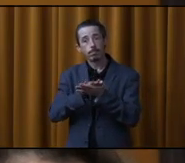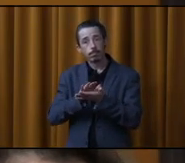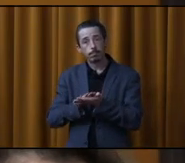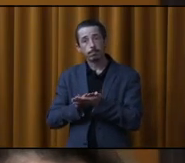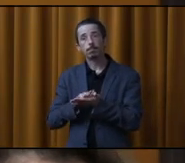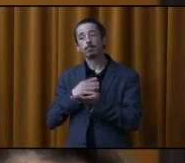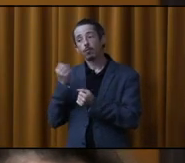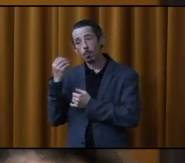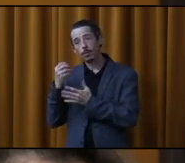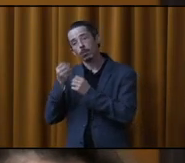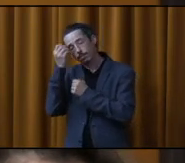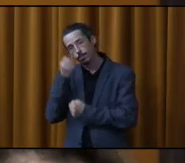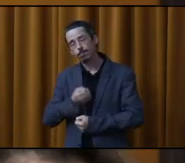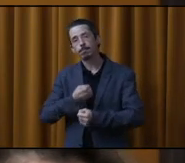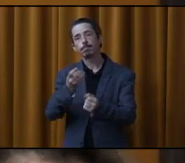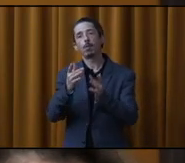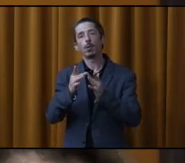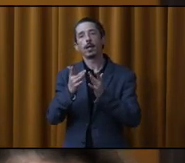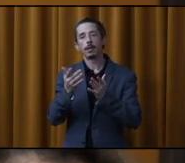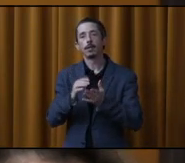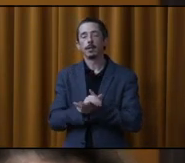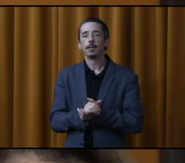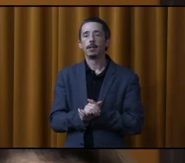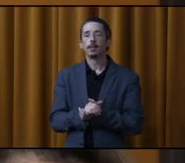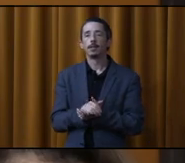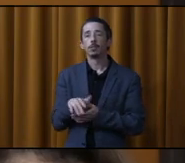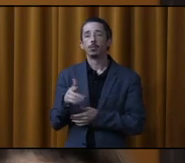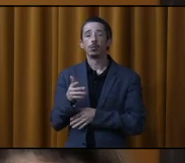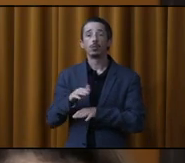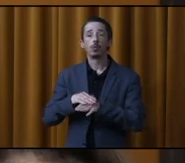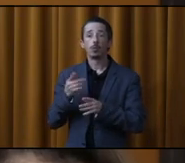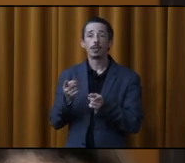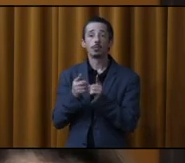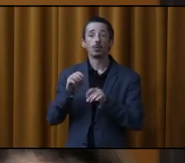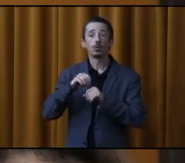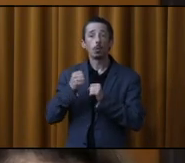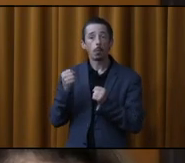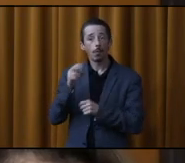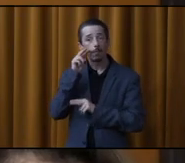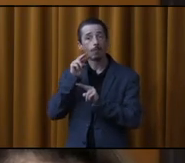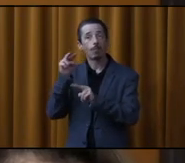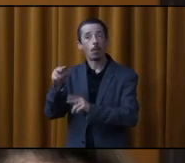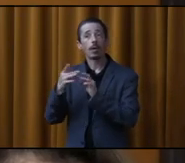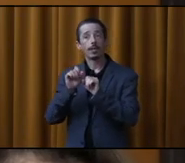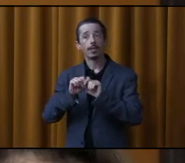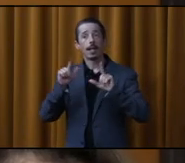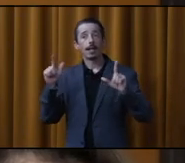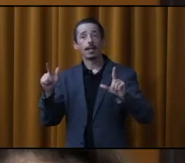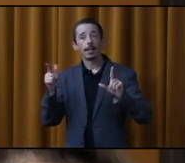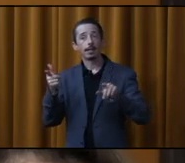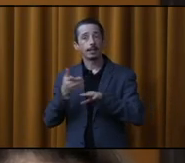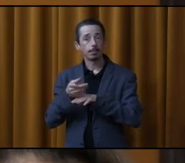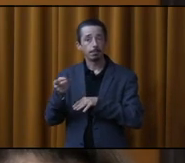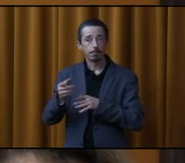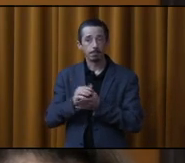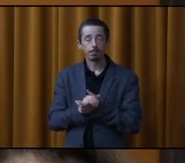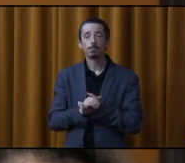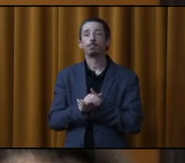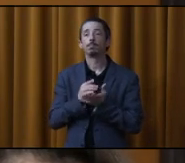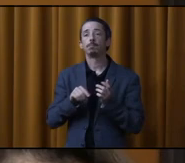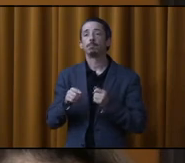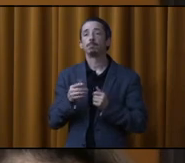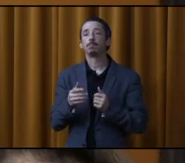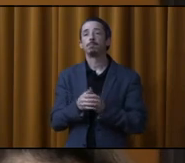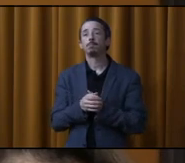on va vous donner l'information qui est, à cet effet-là, disponible sur le site Internet. Donc, on va vous donner les